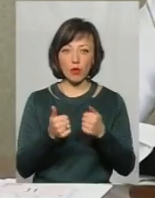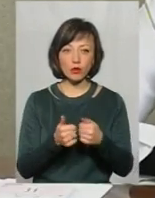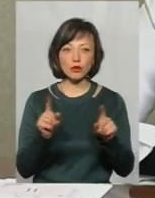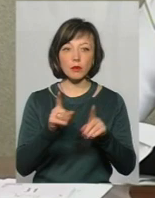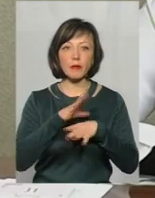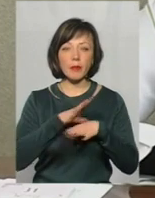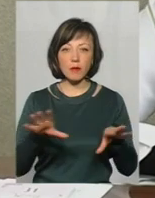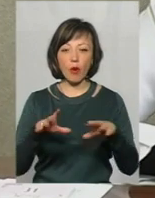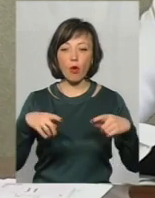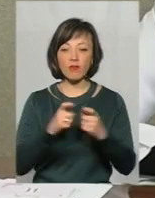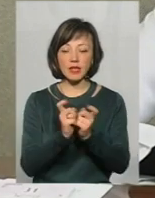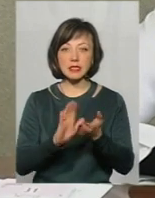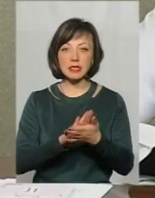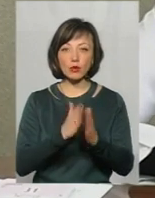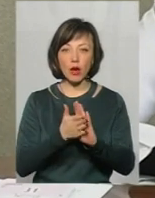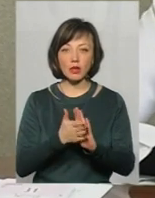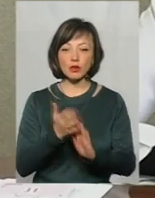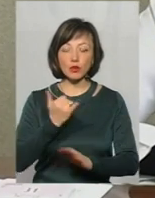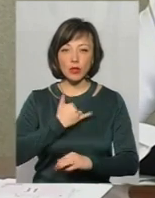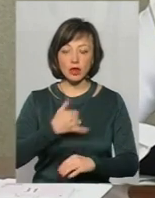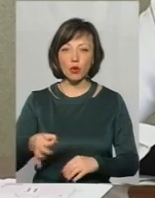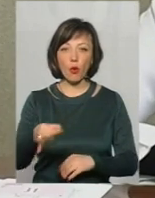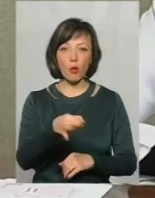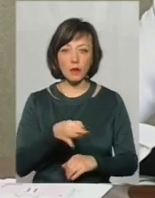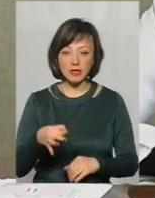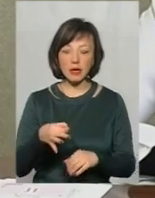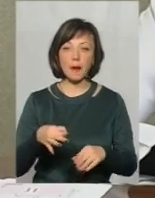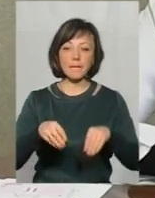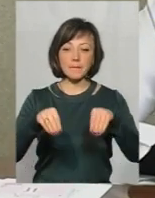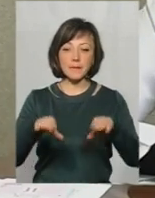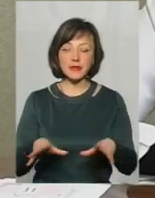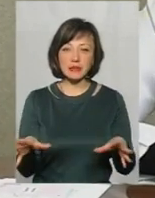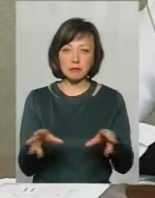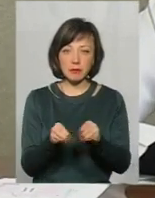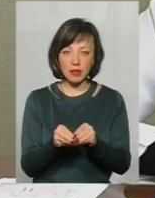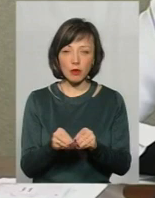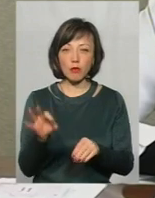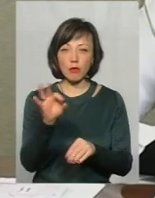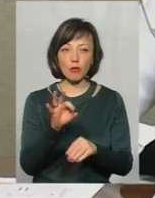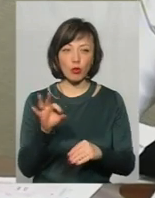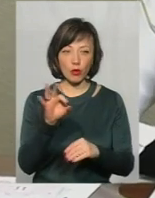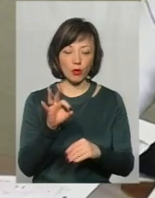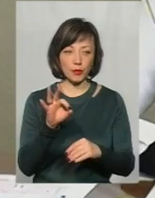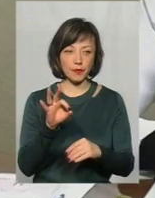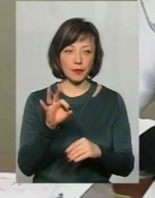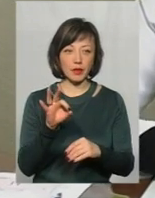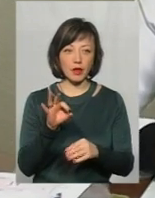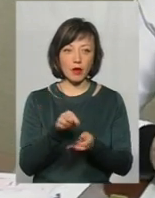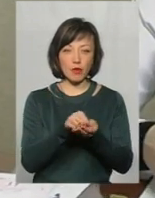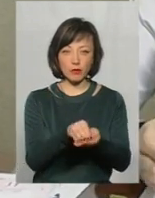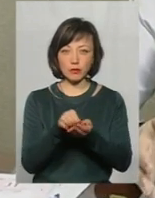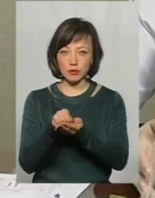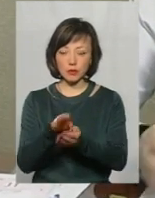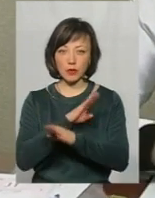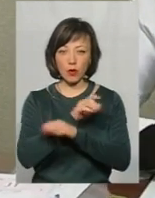конфліктних ситуацій в нашій області, нами прийнято спільне рішення про поміщення трупів осіб,